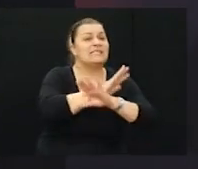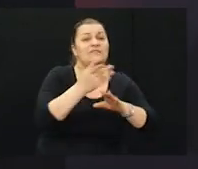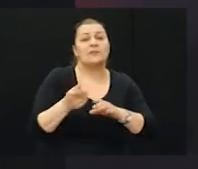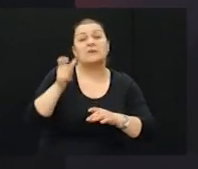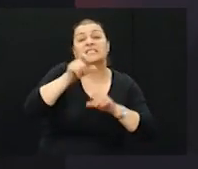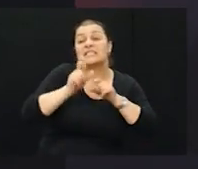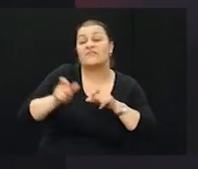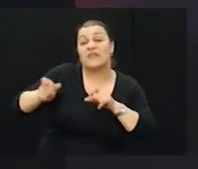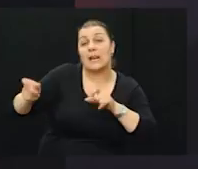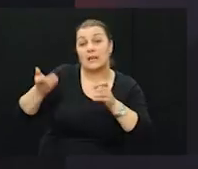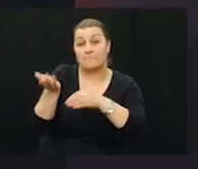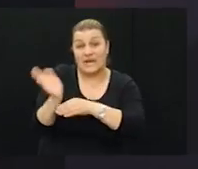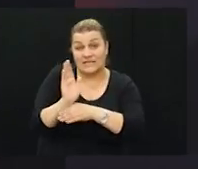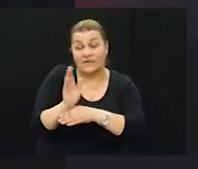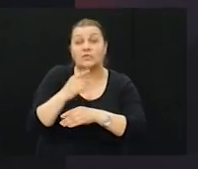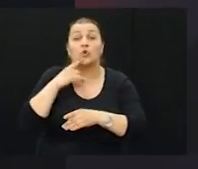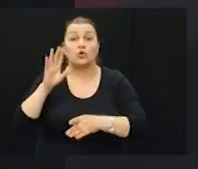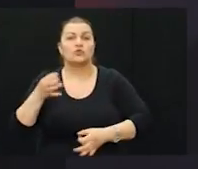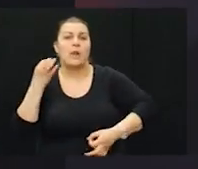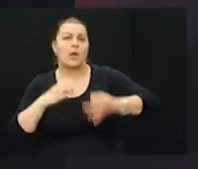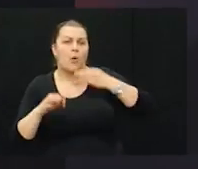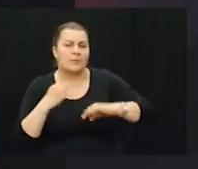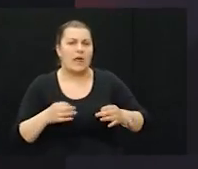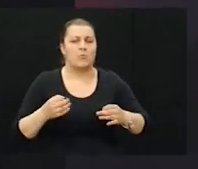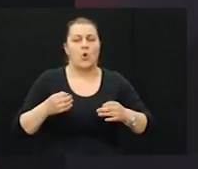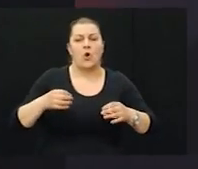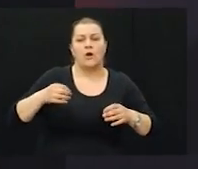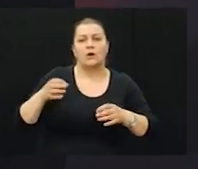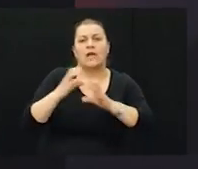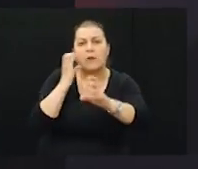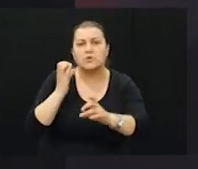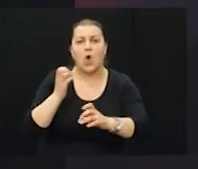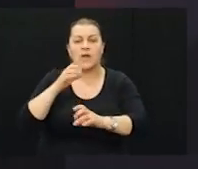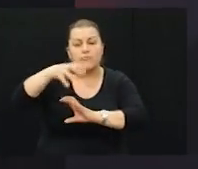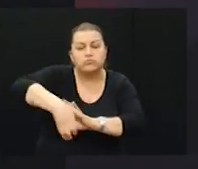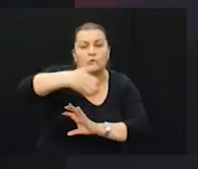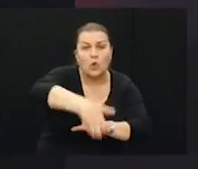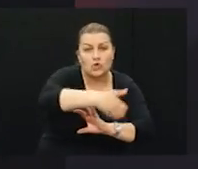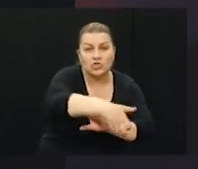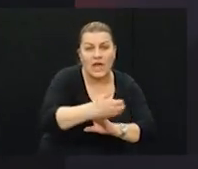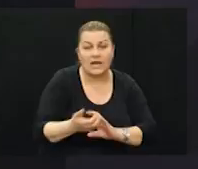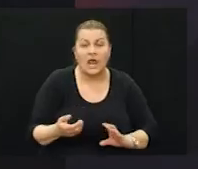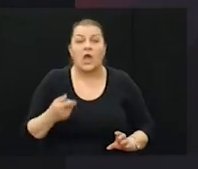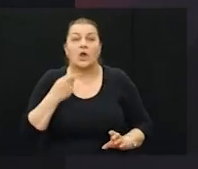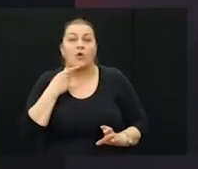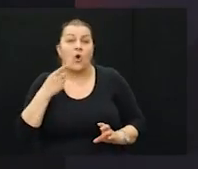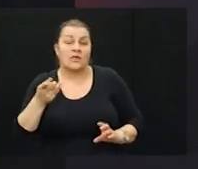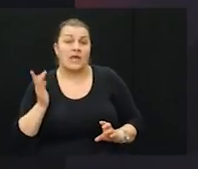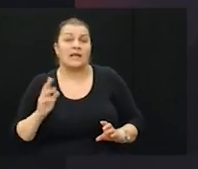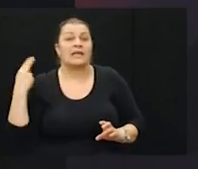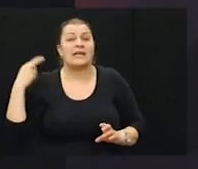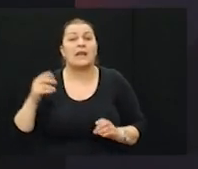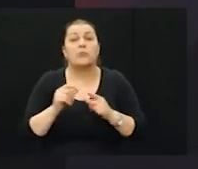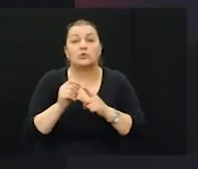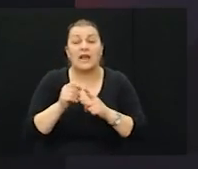civilnim predstavnicima koji su tada imali opremu, kamione, bagere, buldožere, koje je general Rosso i gospodin Putanec koji je